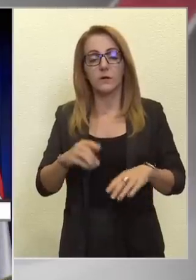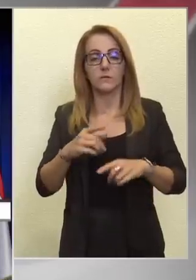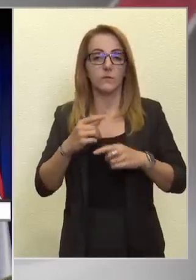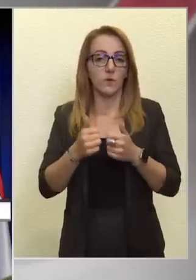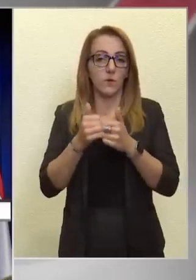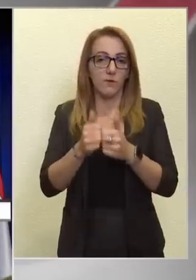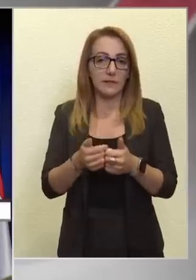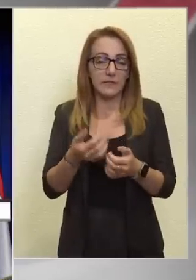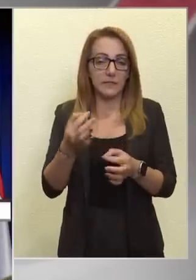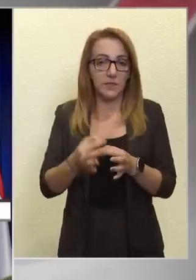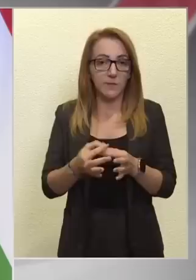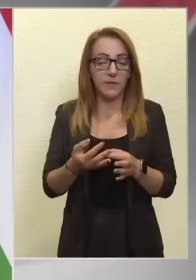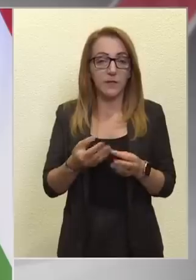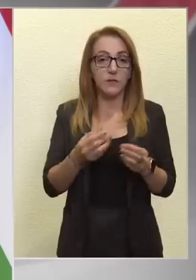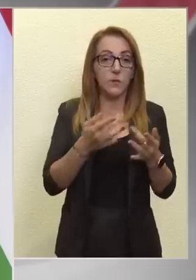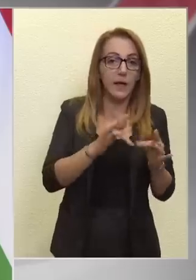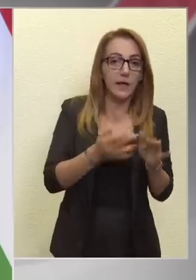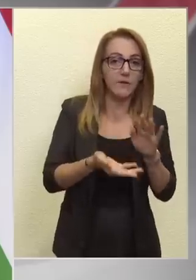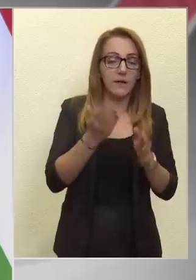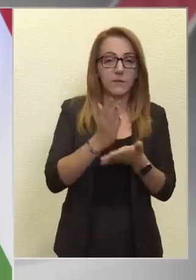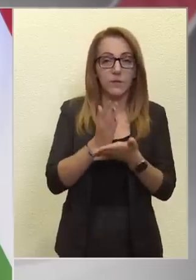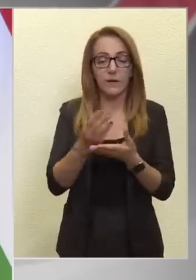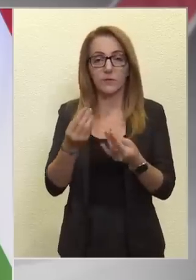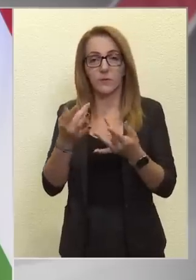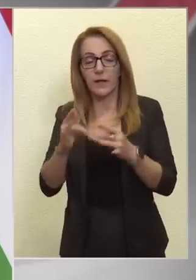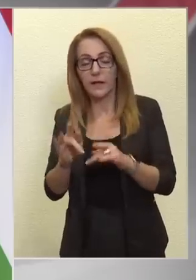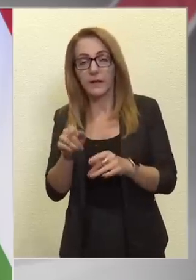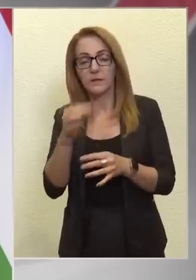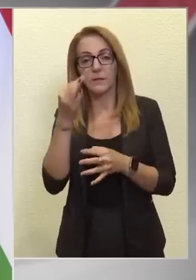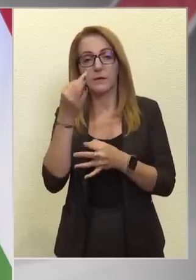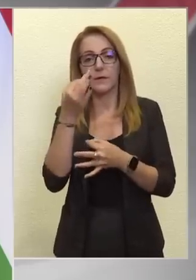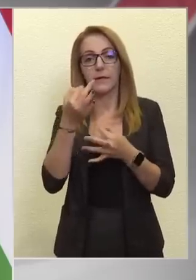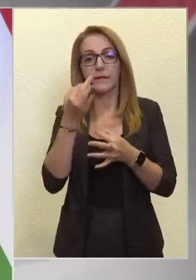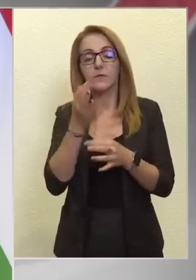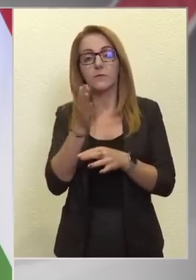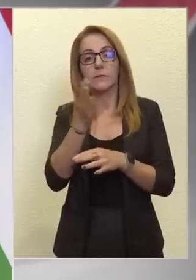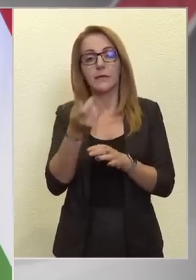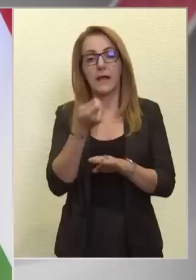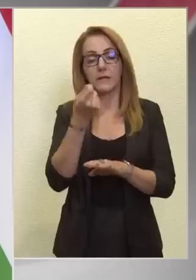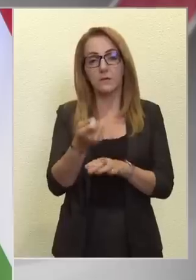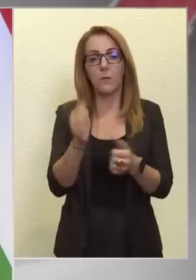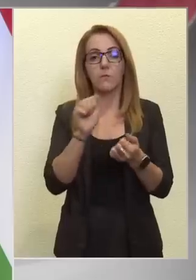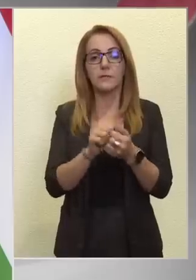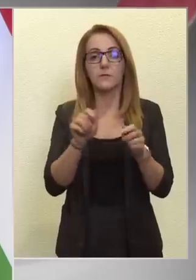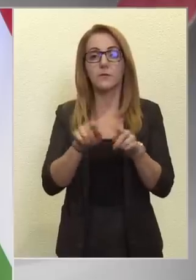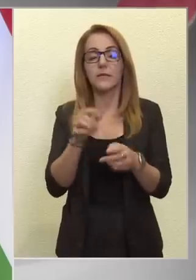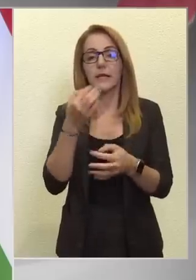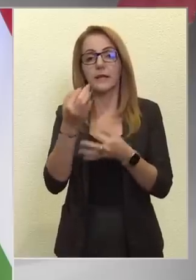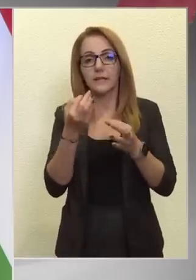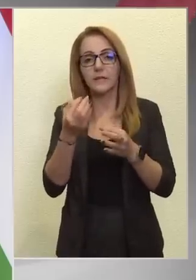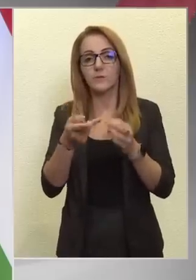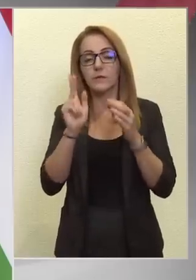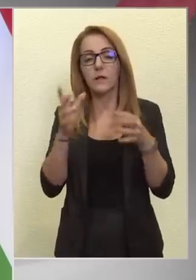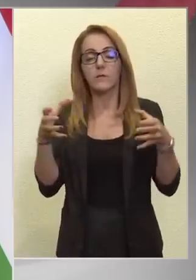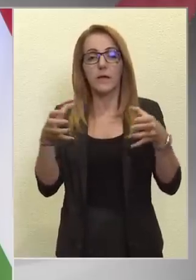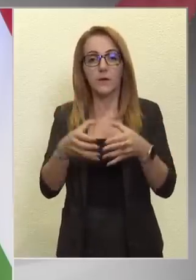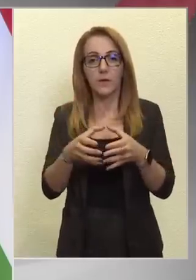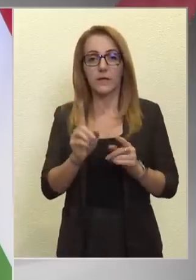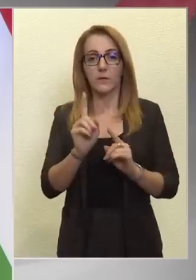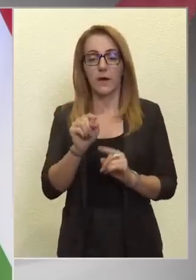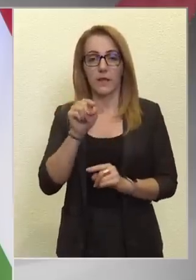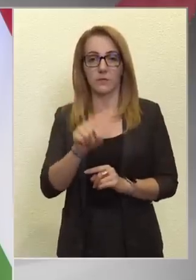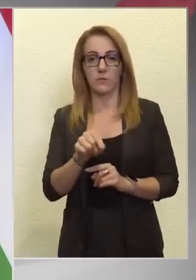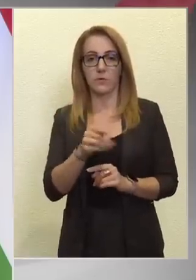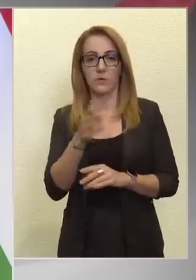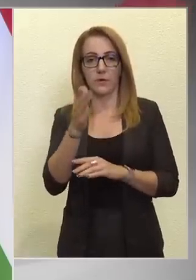hogy hol merült fel, sok helyen fölmerült sokszor. De az a kérdés, hogy mi az irányadó, akkor az biztos, hogy egy ilyen kérdésben, egy szakmai kollégium álláspontja az